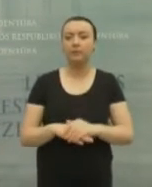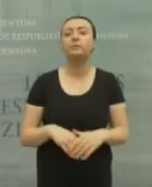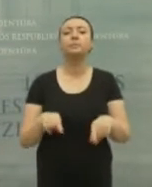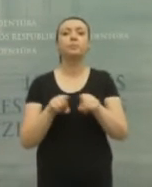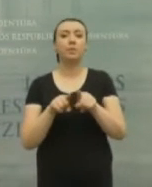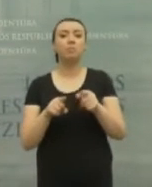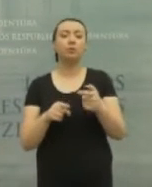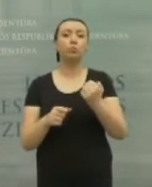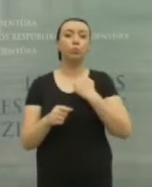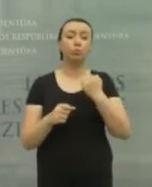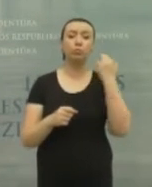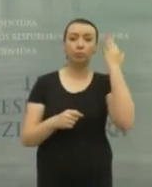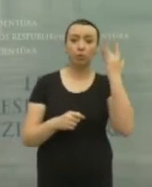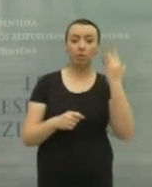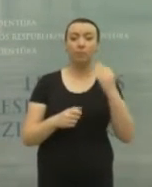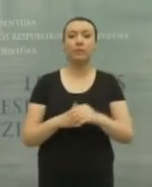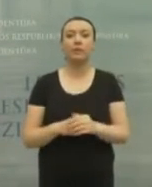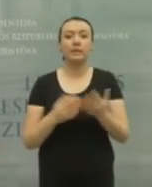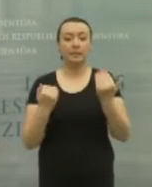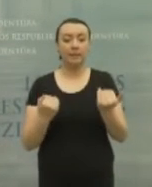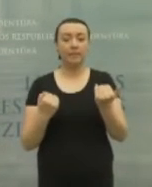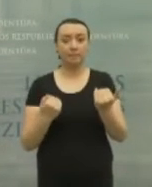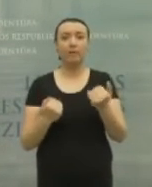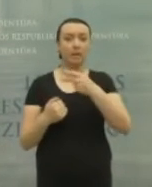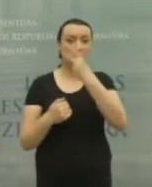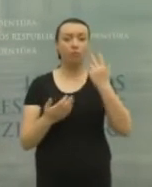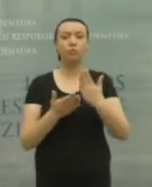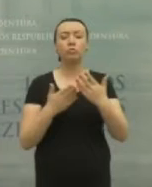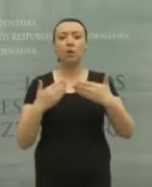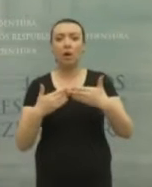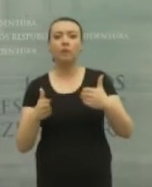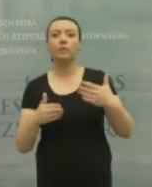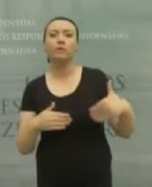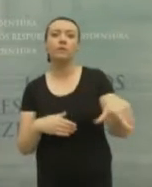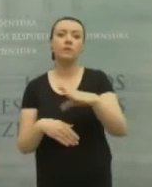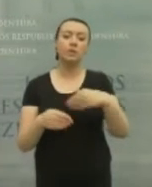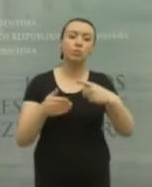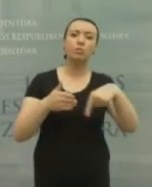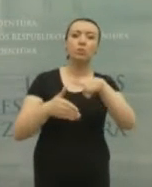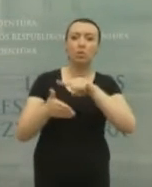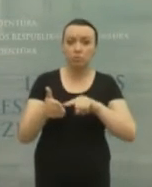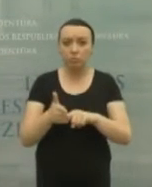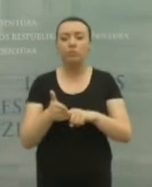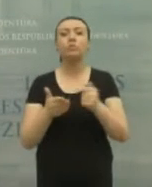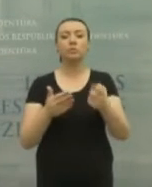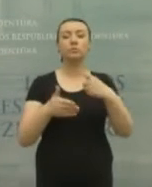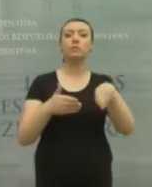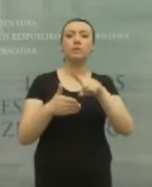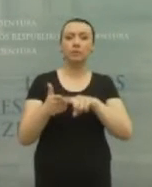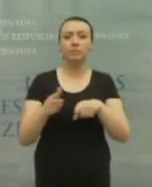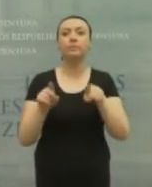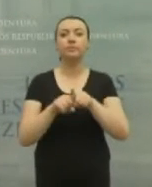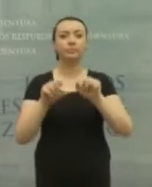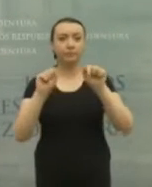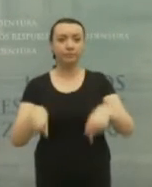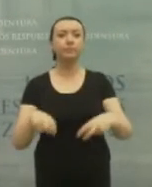konsensusas yra toks, kad mes esame atviri visiems klausimams ir šitą klausimą taip pat